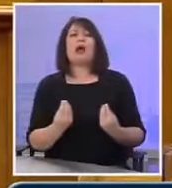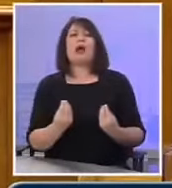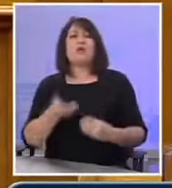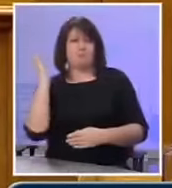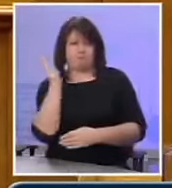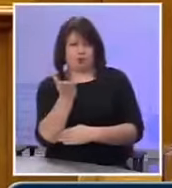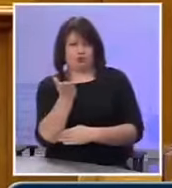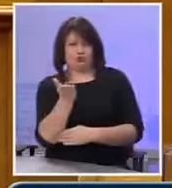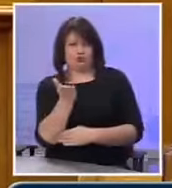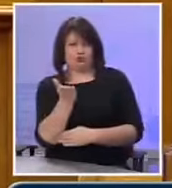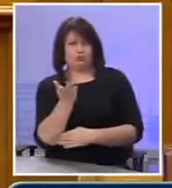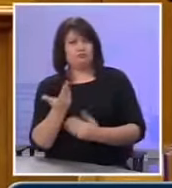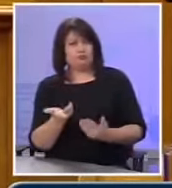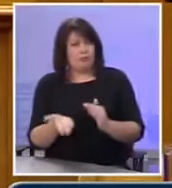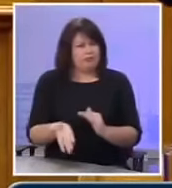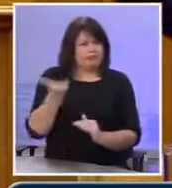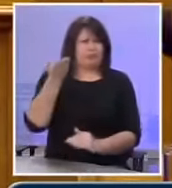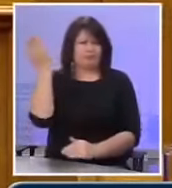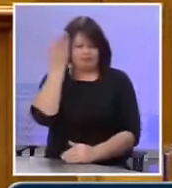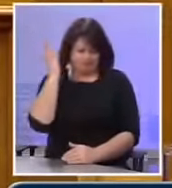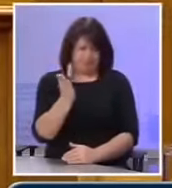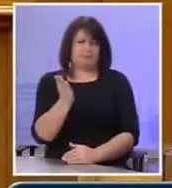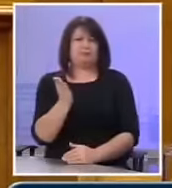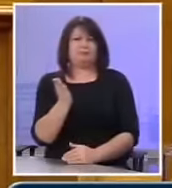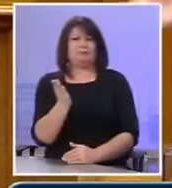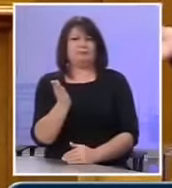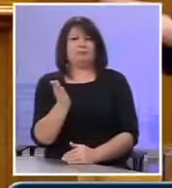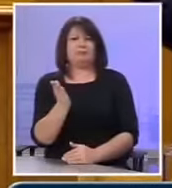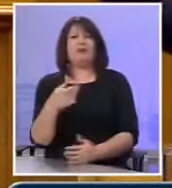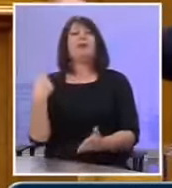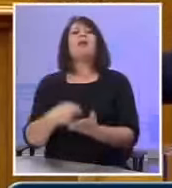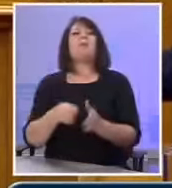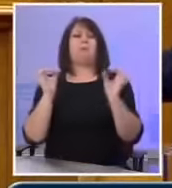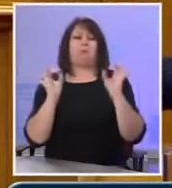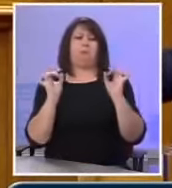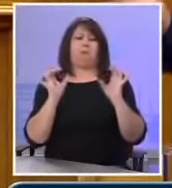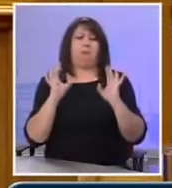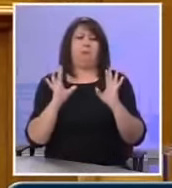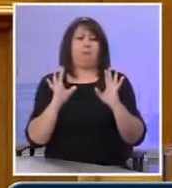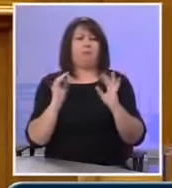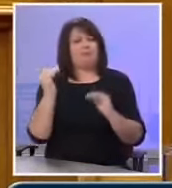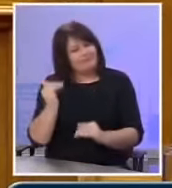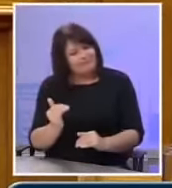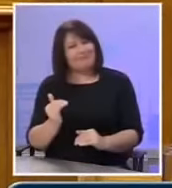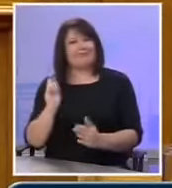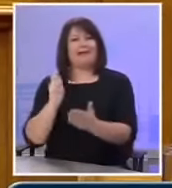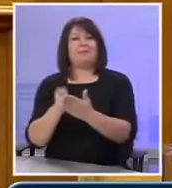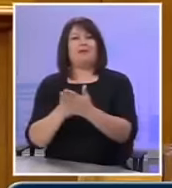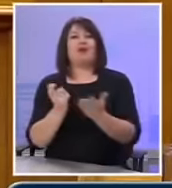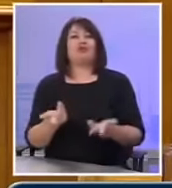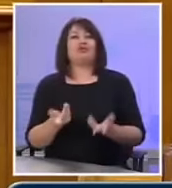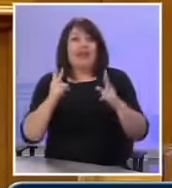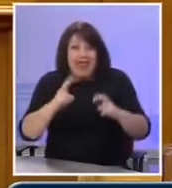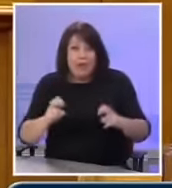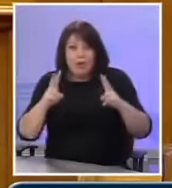πρόστιμο μπορεί να το βάλεις τόσο ψηλά το πρόστιμο που δεν θα το πληρώσει κανένας πού θα βάλεις τον έλεγχο πόσο